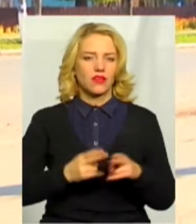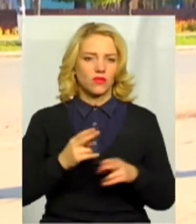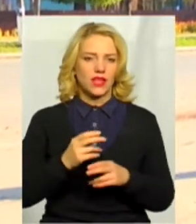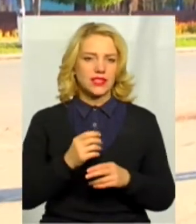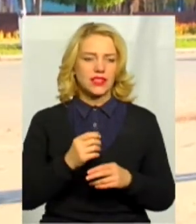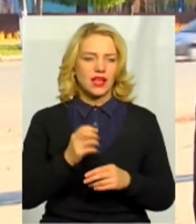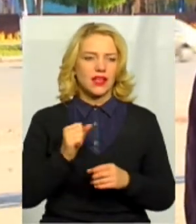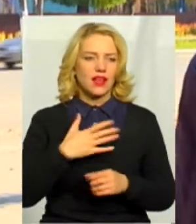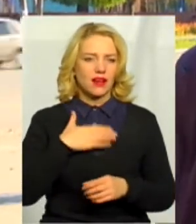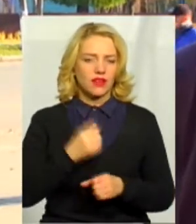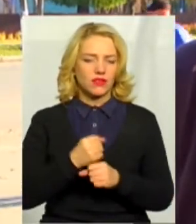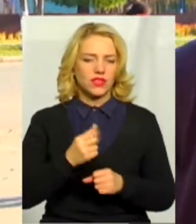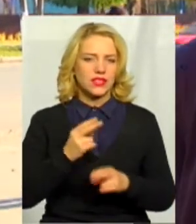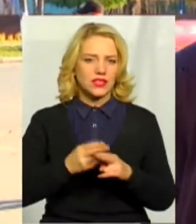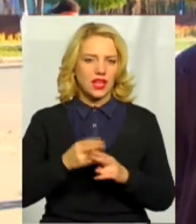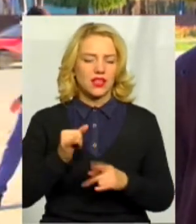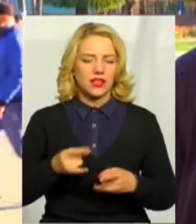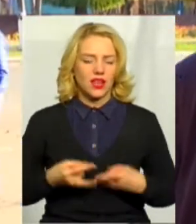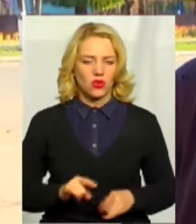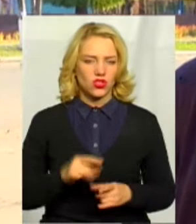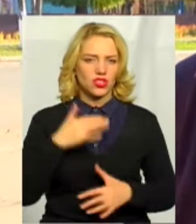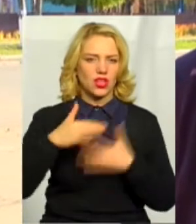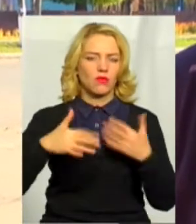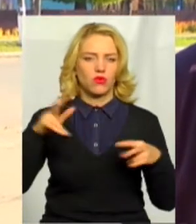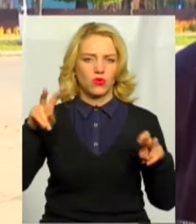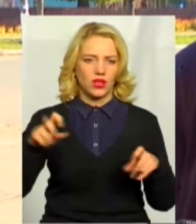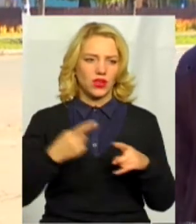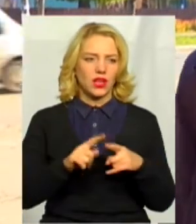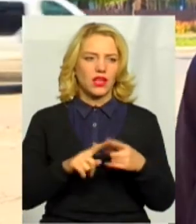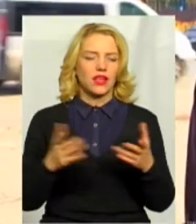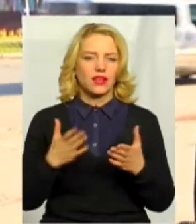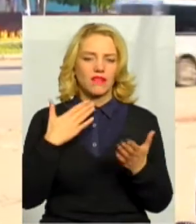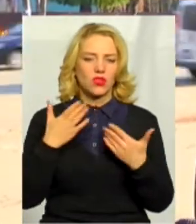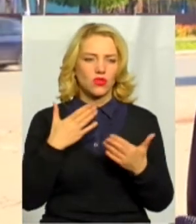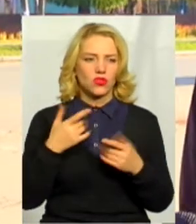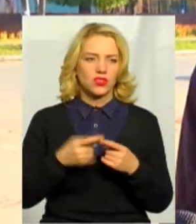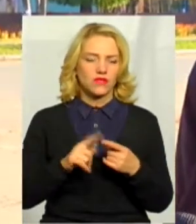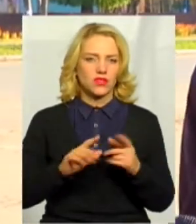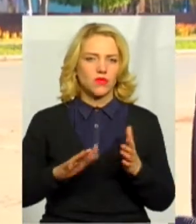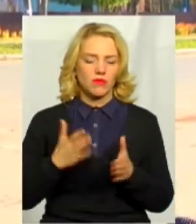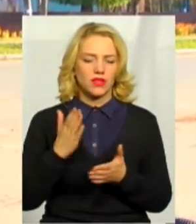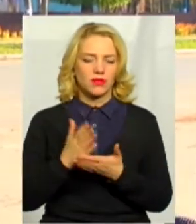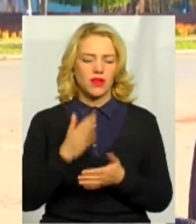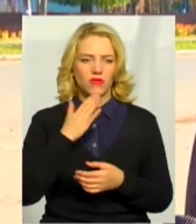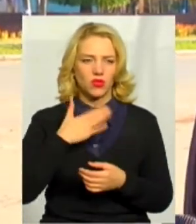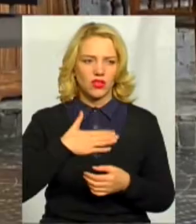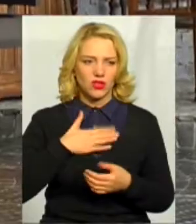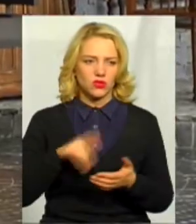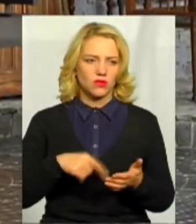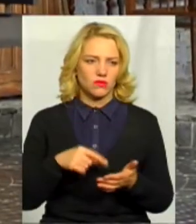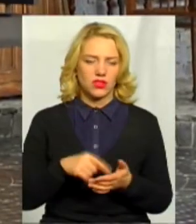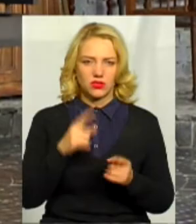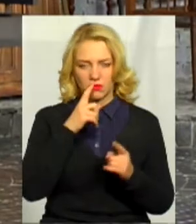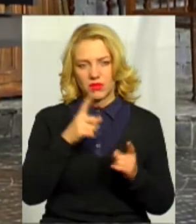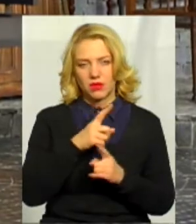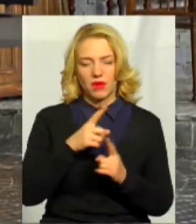народжені бурею, то яке відношення в ці моменти він мав до нашого міста? Ну, мабуть, мінімальне. Додає,